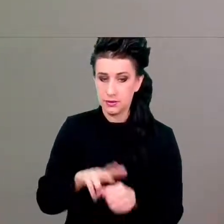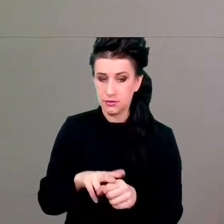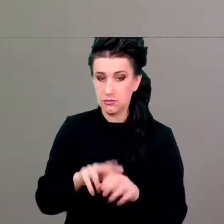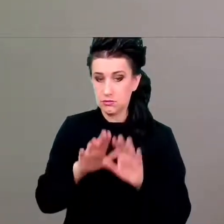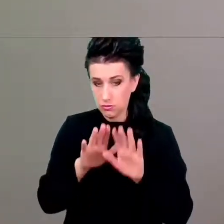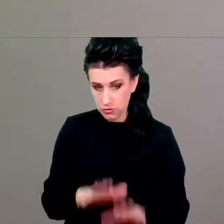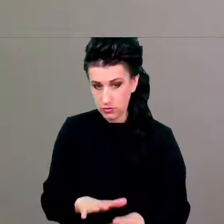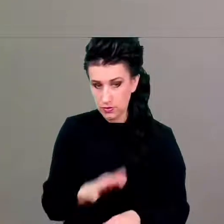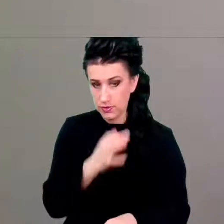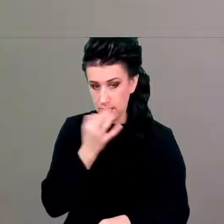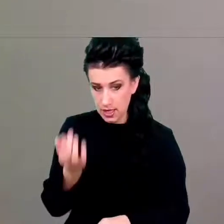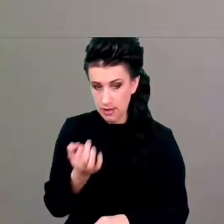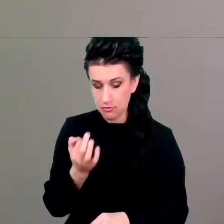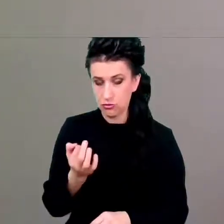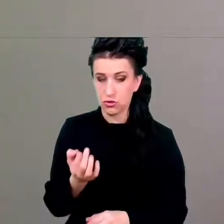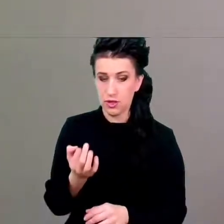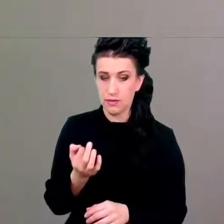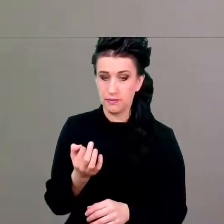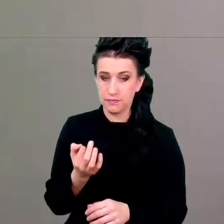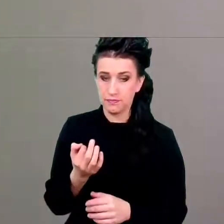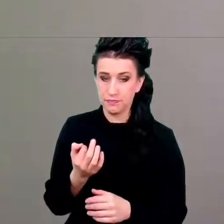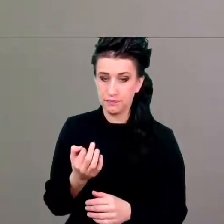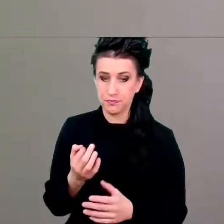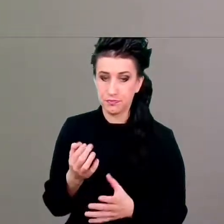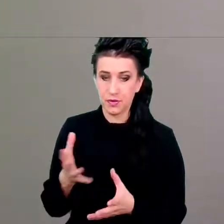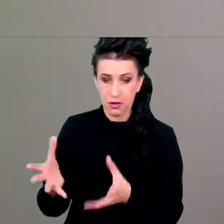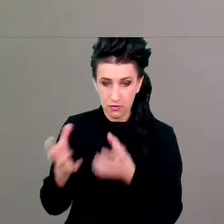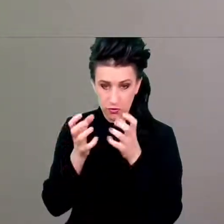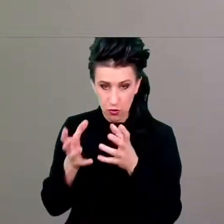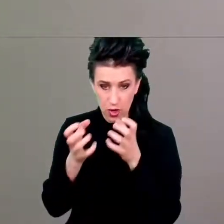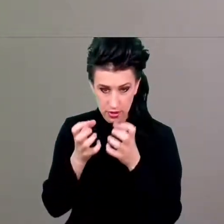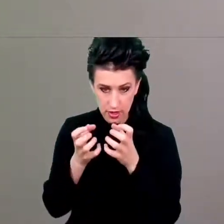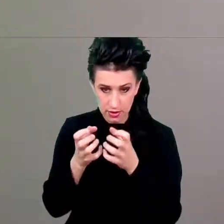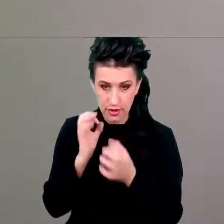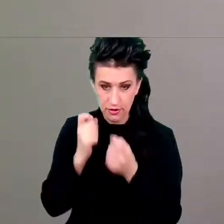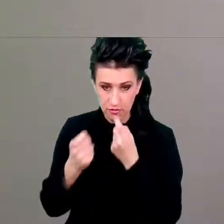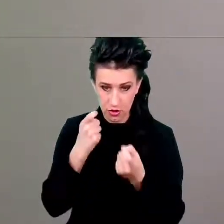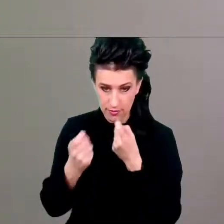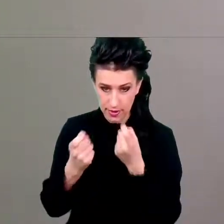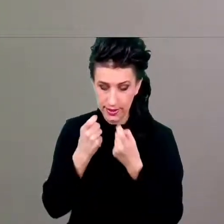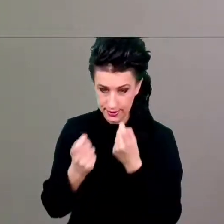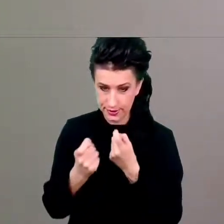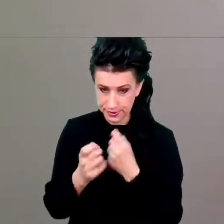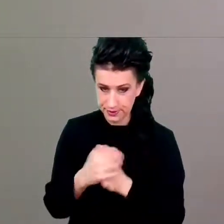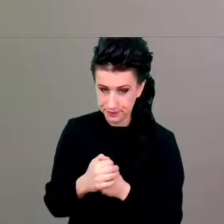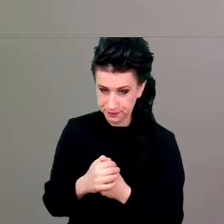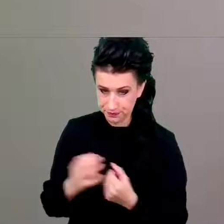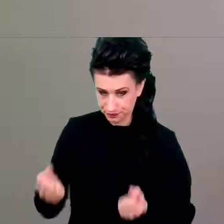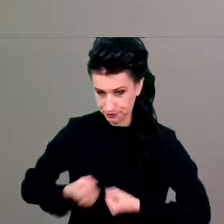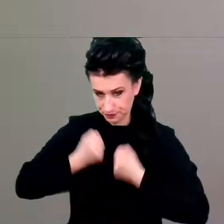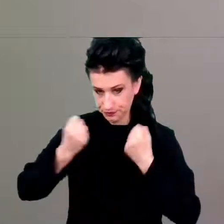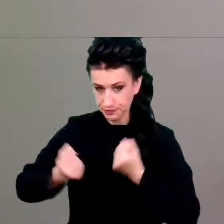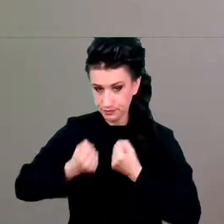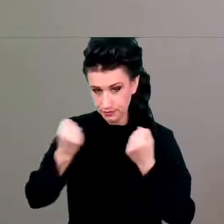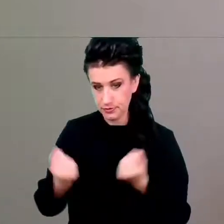I ta lepsza asocjacja pozwala na takie sprawniejsze może